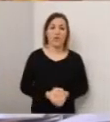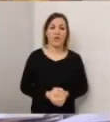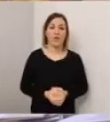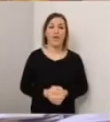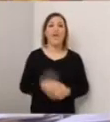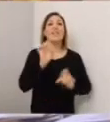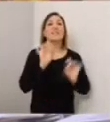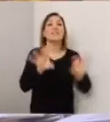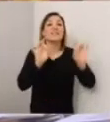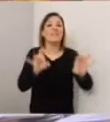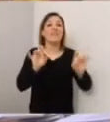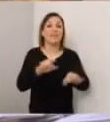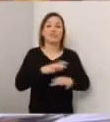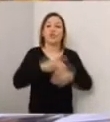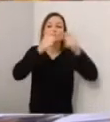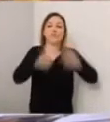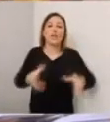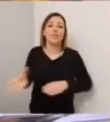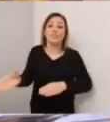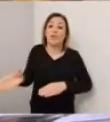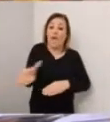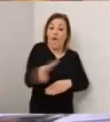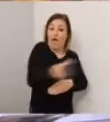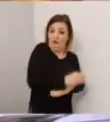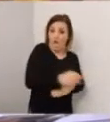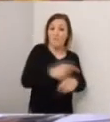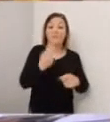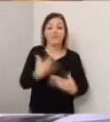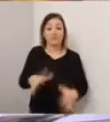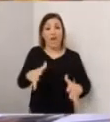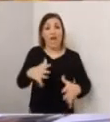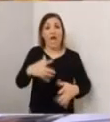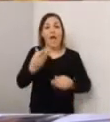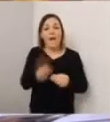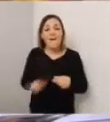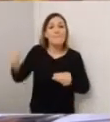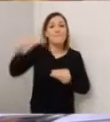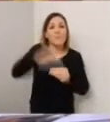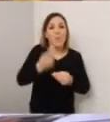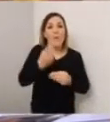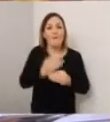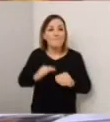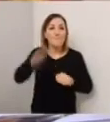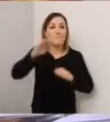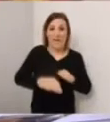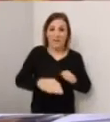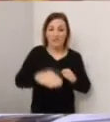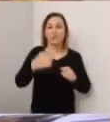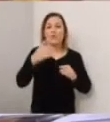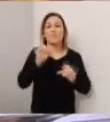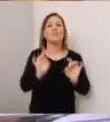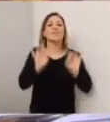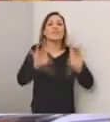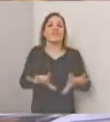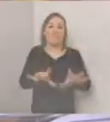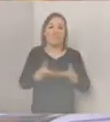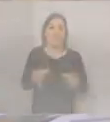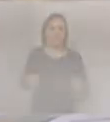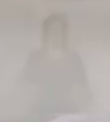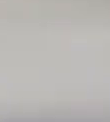di disinfettazione dell'intera città e quindi andremo a fare un ulteriore passaggio proprio per la